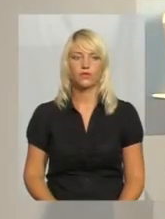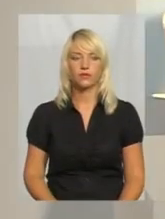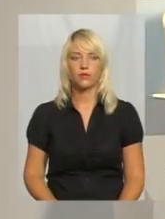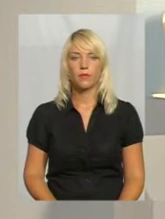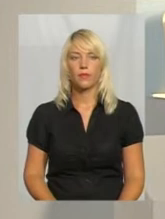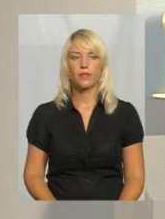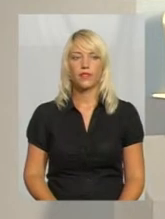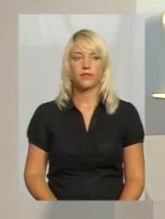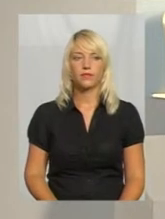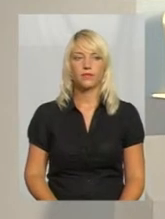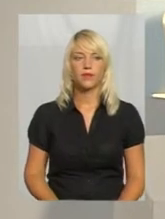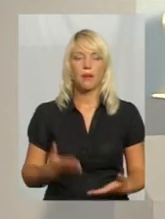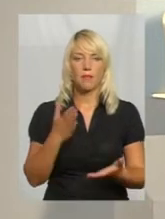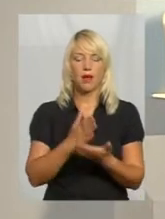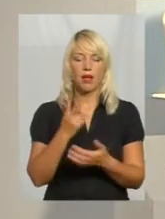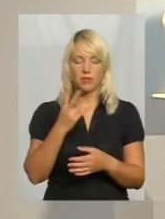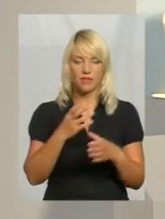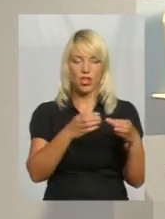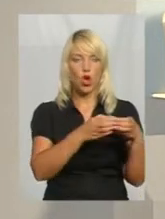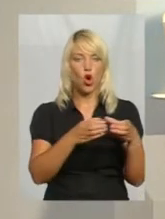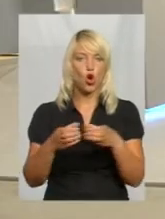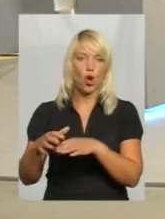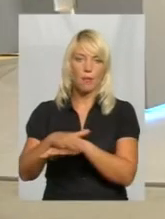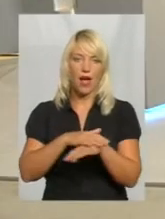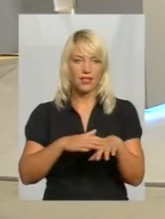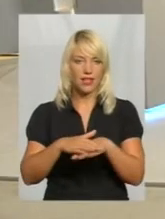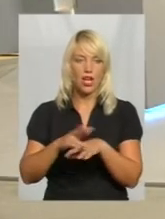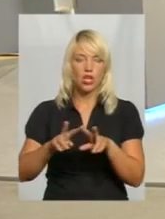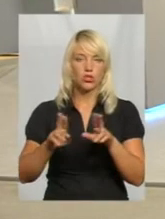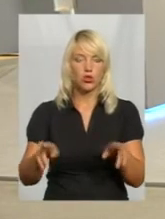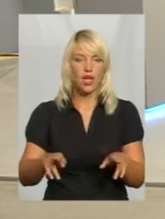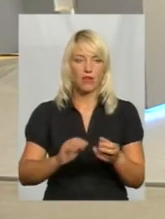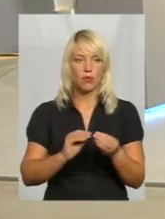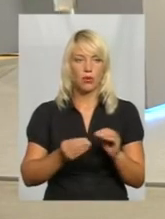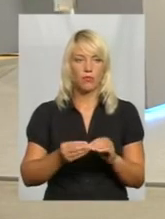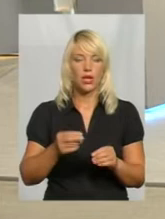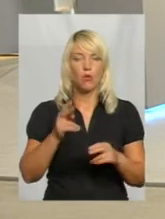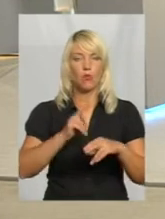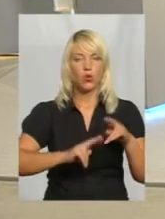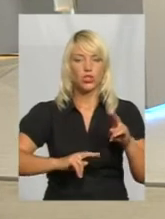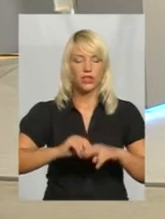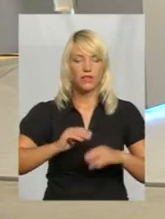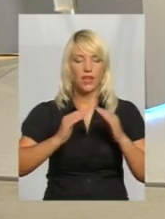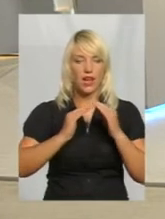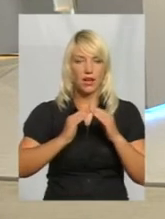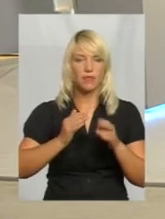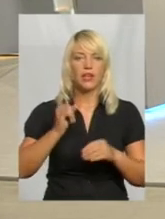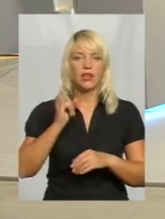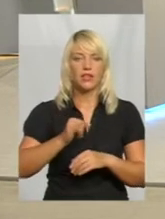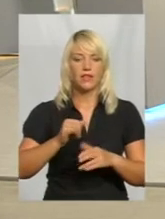Пане Якове, от маємо дві громади з однаковими проблемами. Це будівля, це відсутність